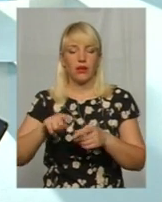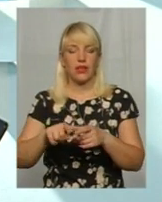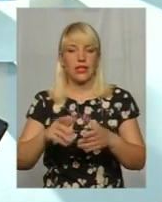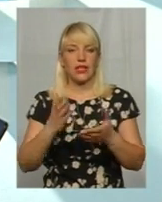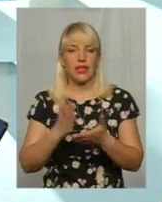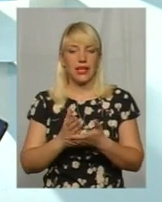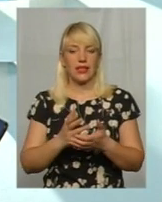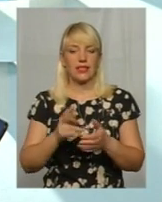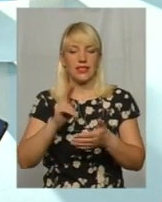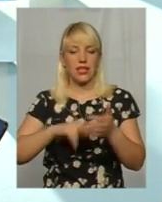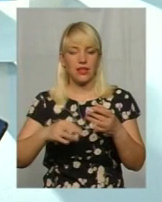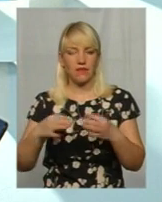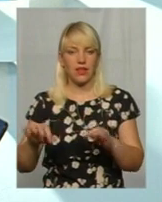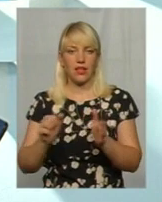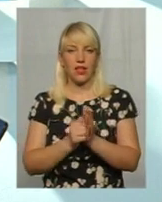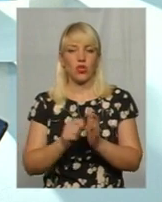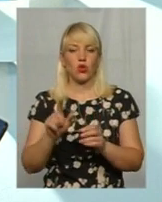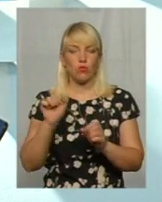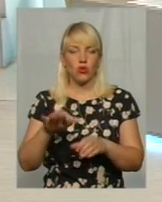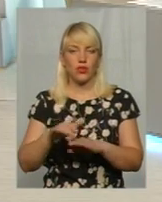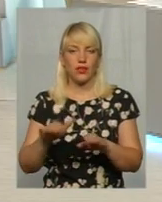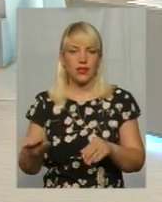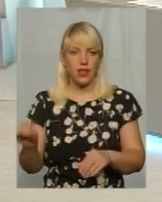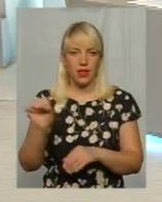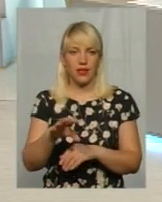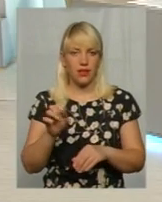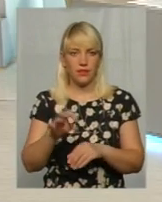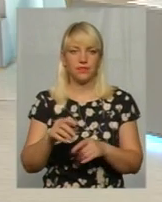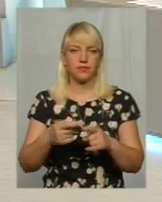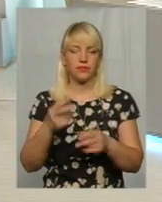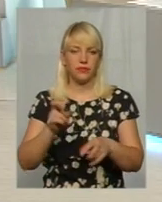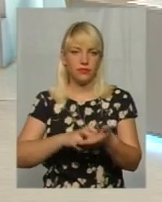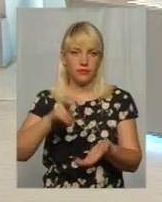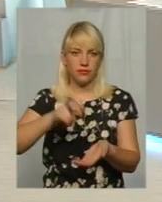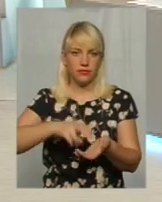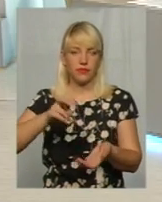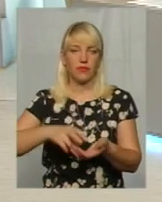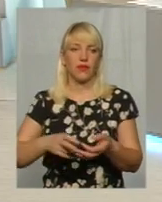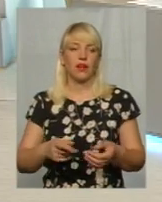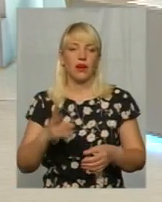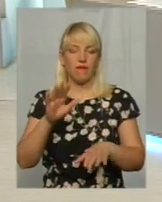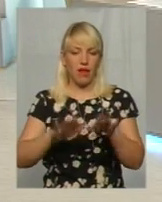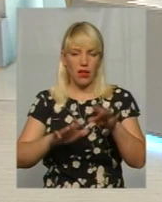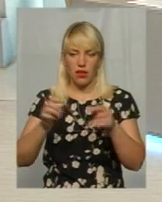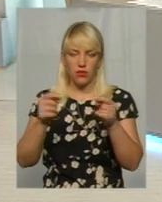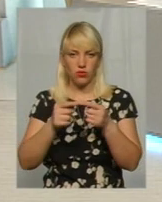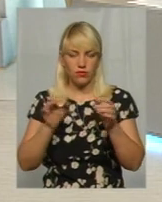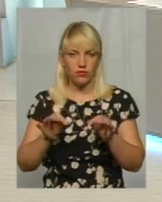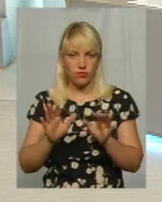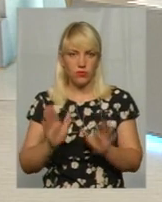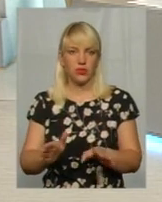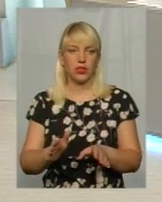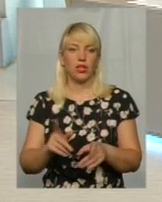запускати певну кількість дітей, якась є певна критична вага. Тобто, для того, щоб, власне,